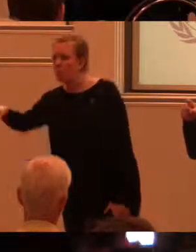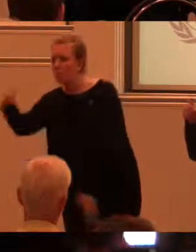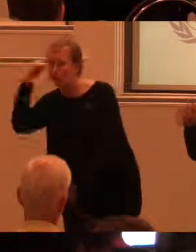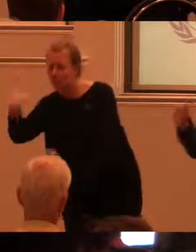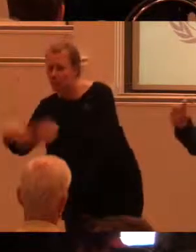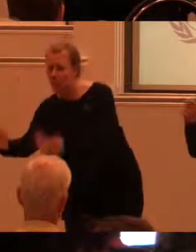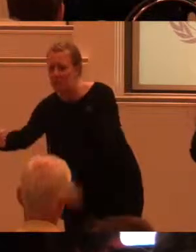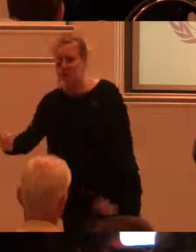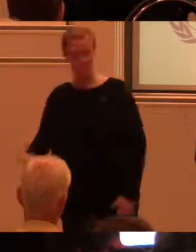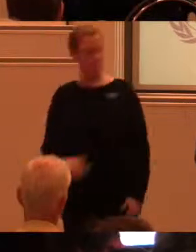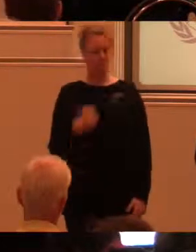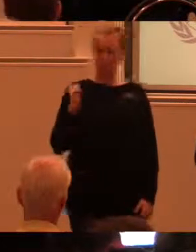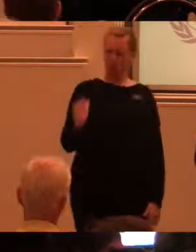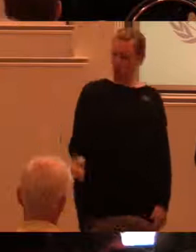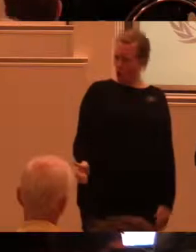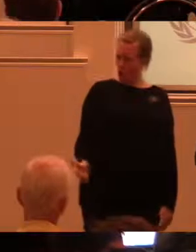Bra.